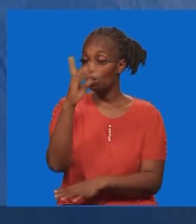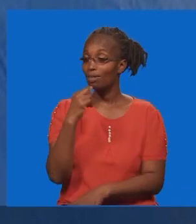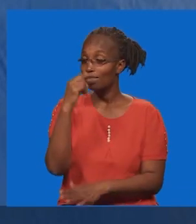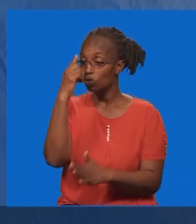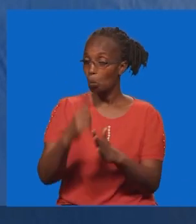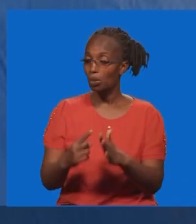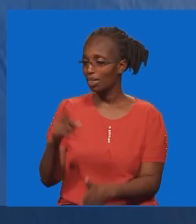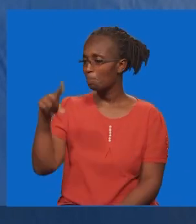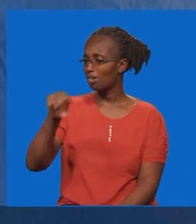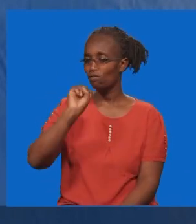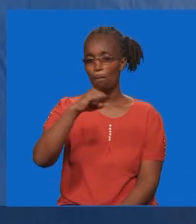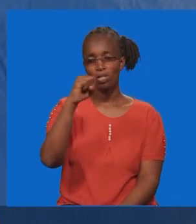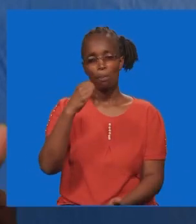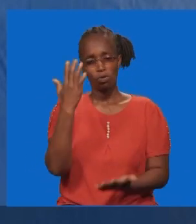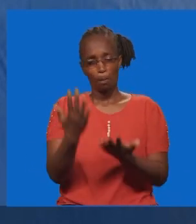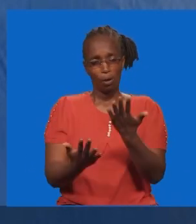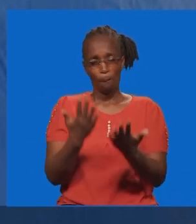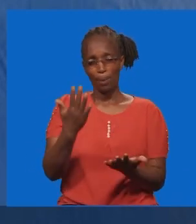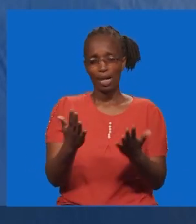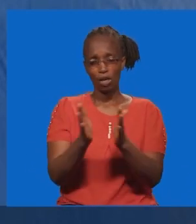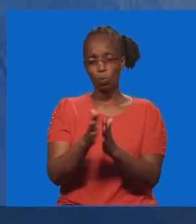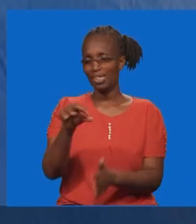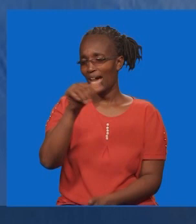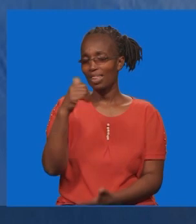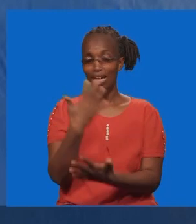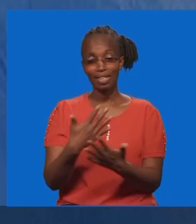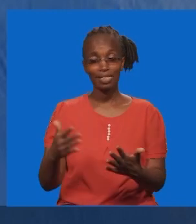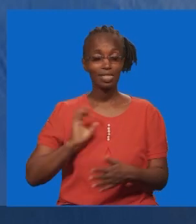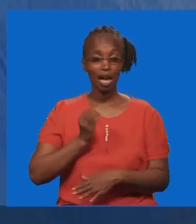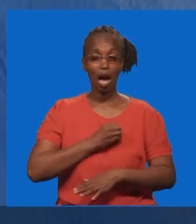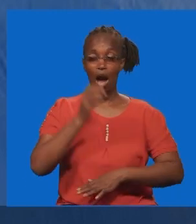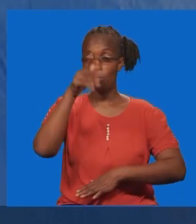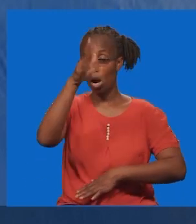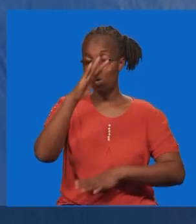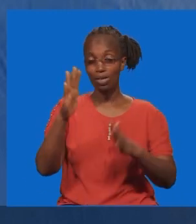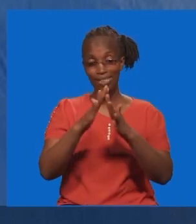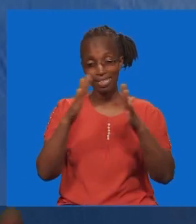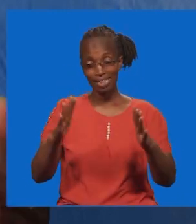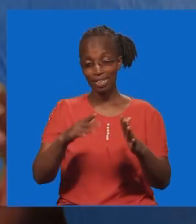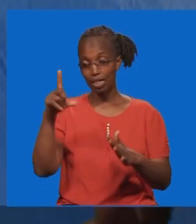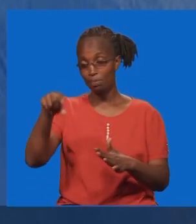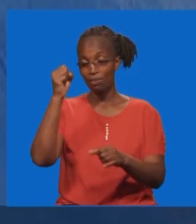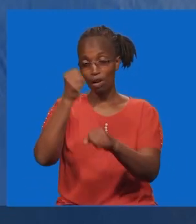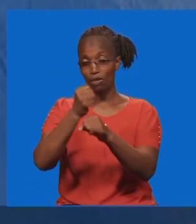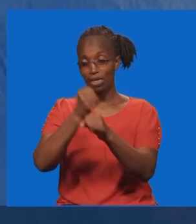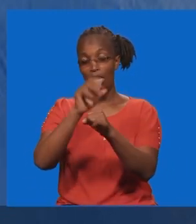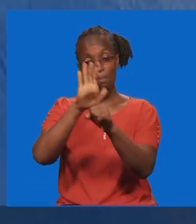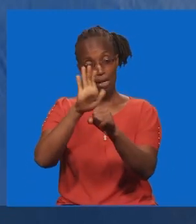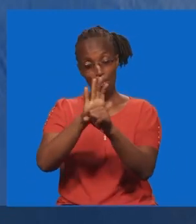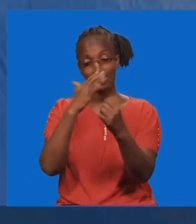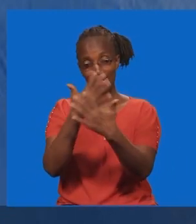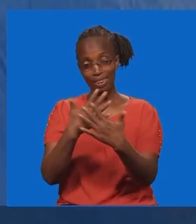uyu mungu wetu awezi fananisha na kitu chochote. Mungu wetu ni mkuu. Na hamefanya mambo mengi katika